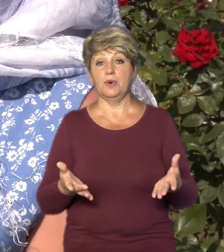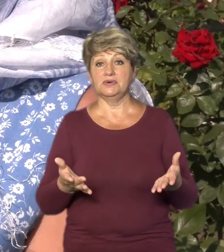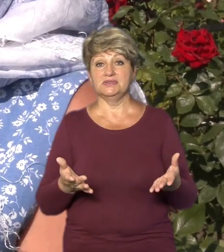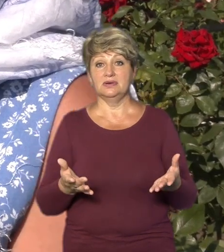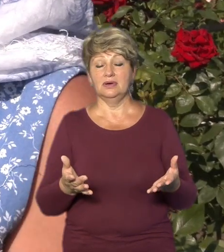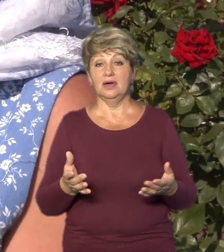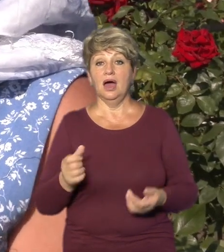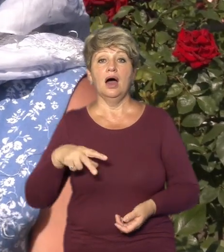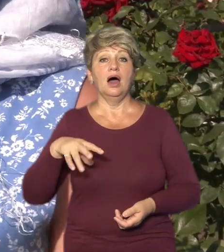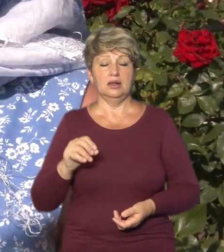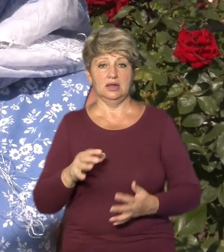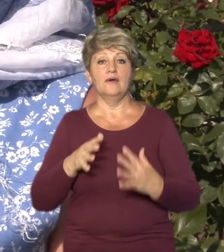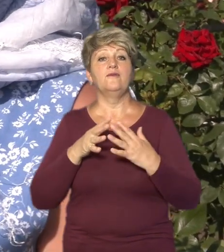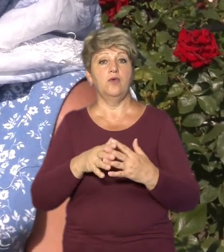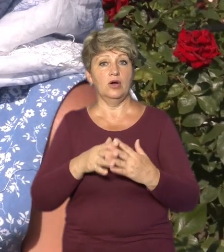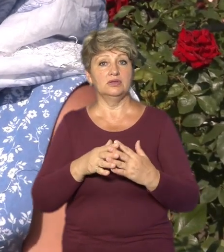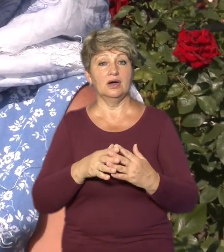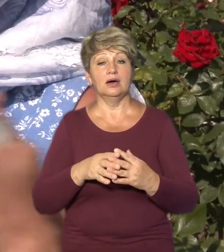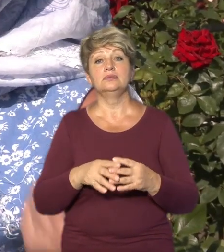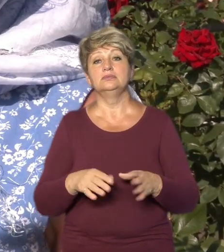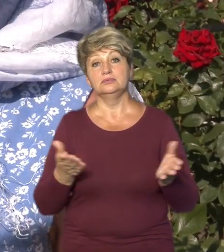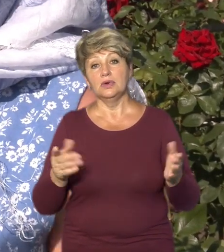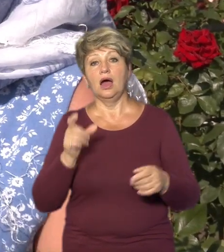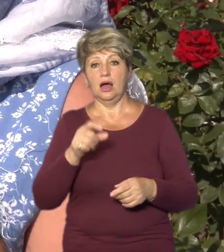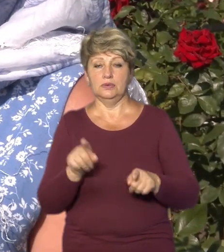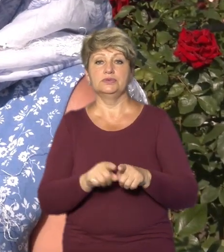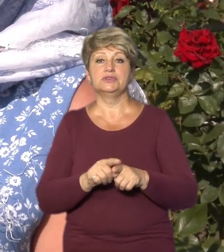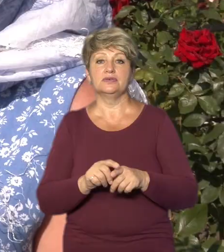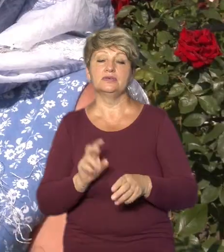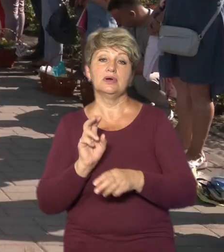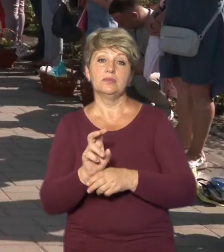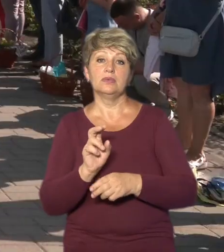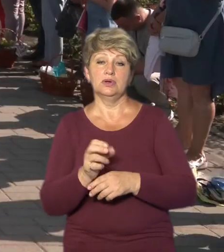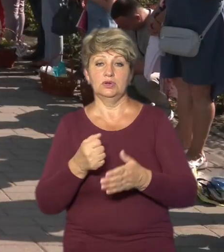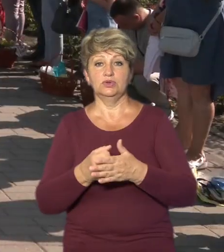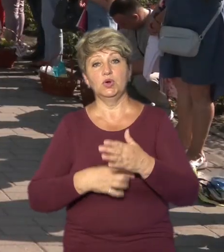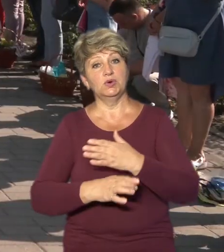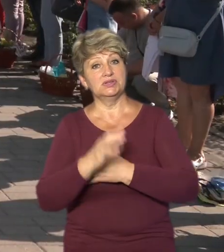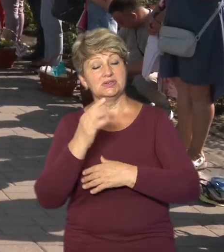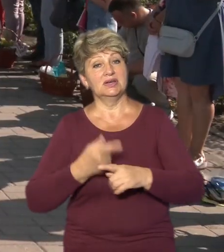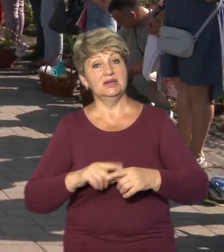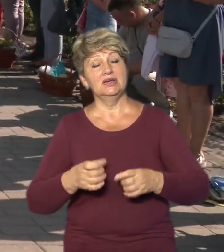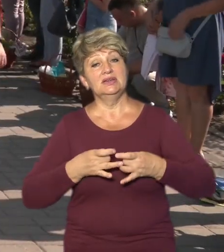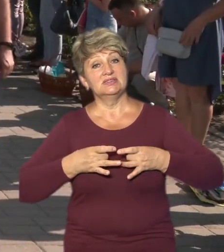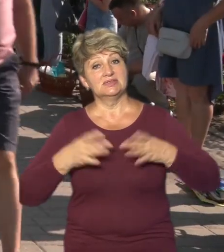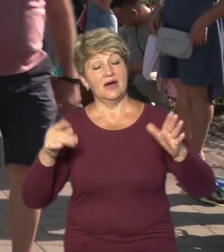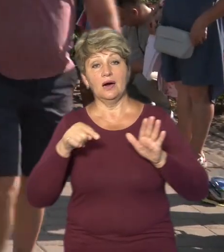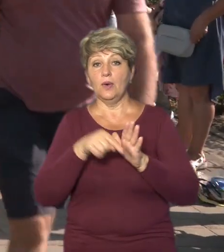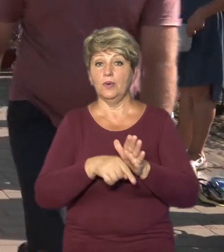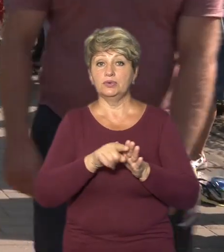війна, всі рівно, бачите, люди приходять, люди йдуть до Бога, до церкви. Це свято означає, що ми